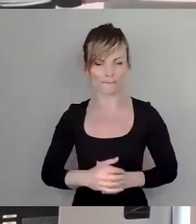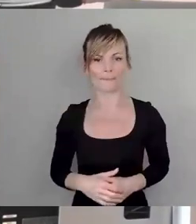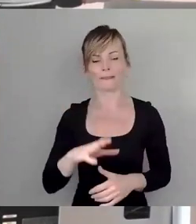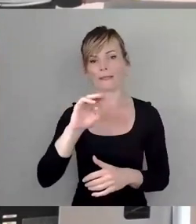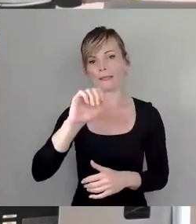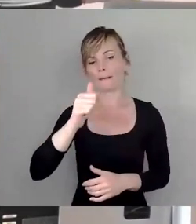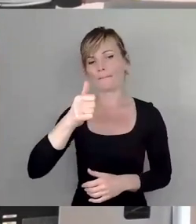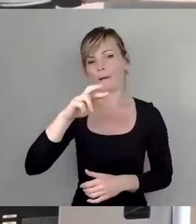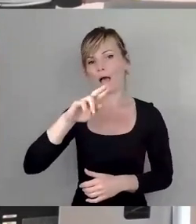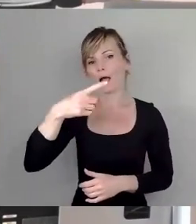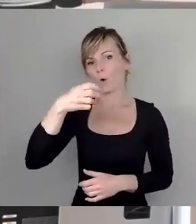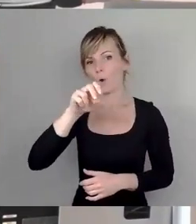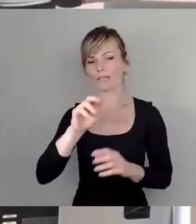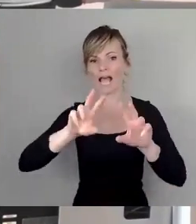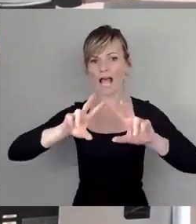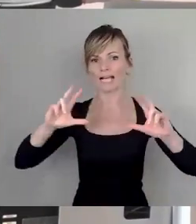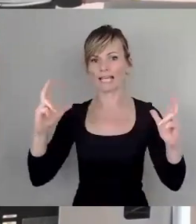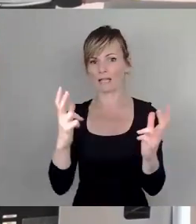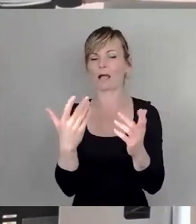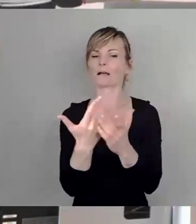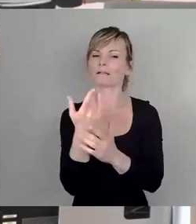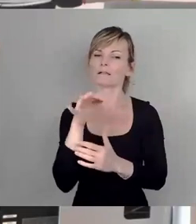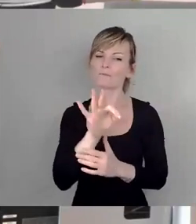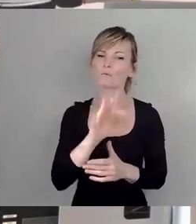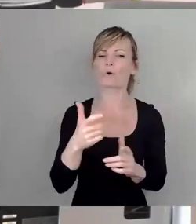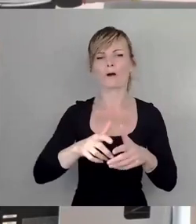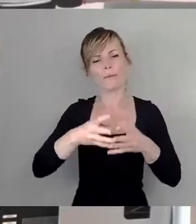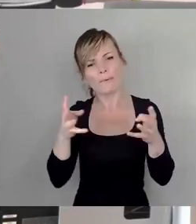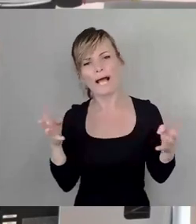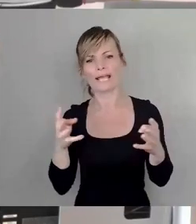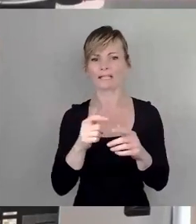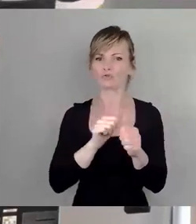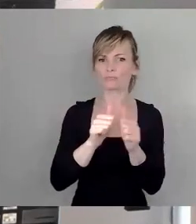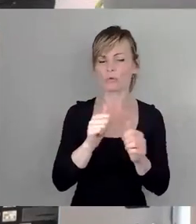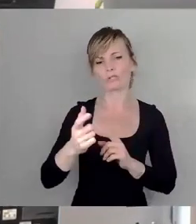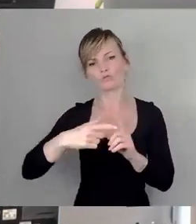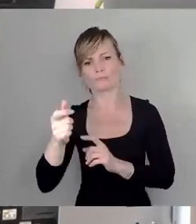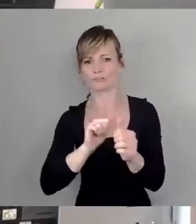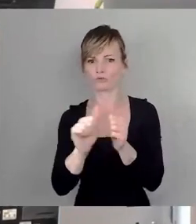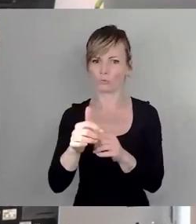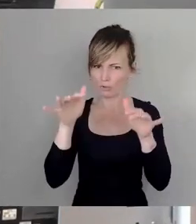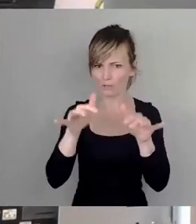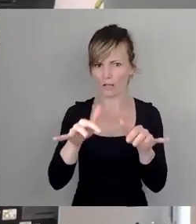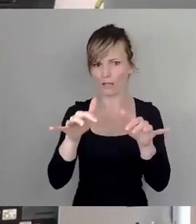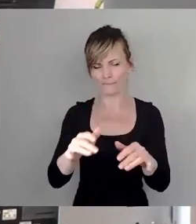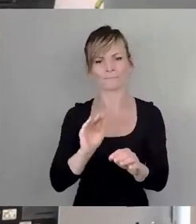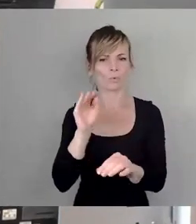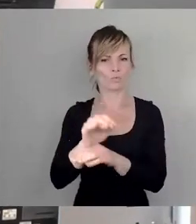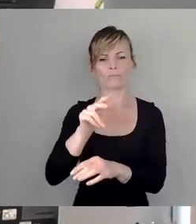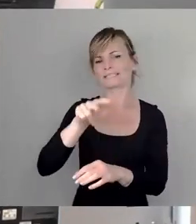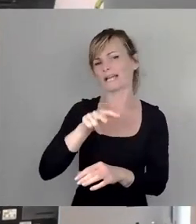eine Sportstätte für Breitensport und Spitzensport. Es trainieren über 13 Sportvereine aus